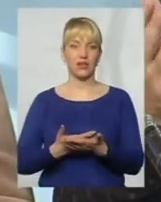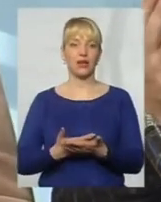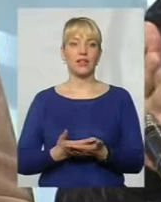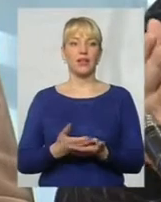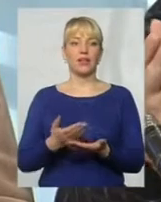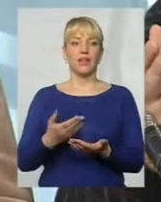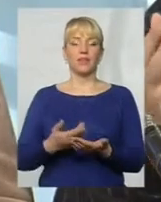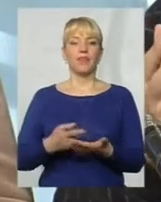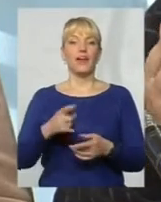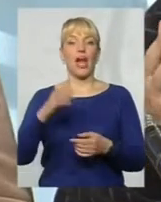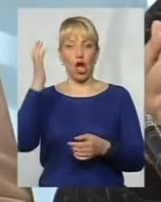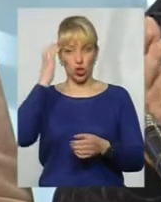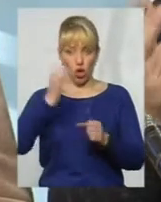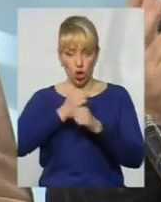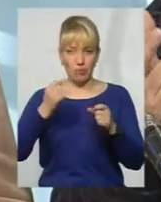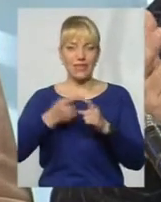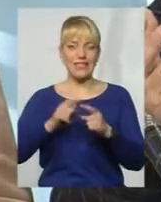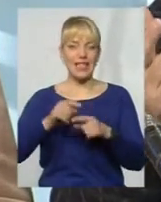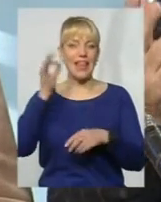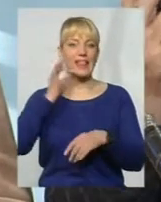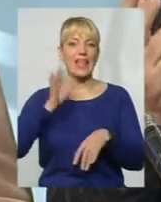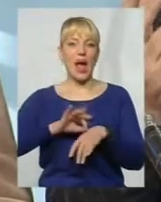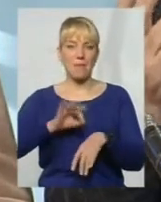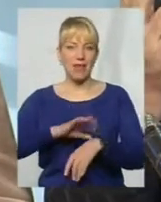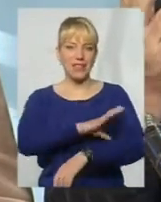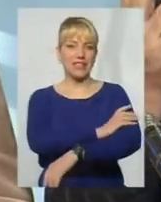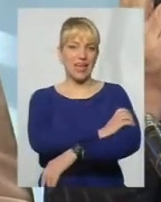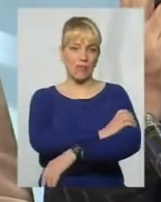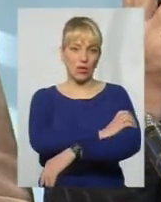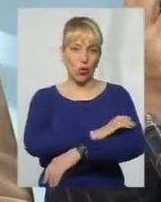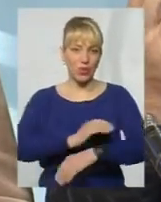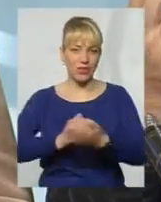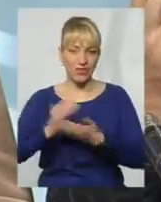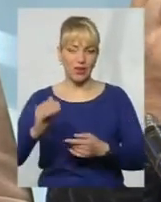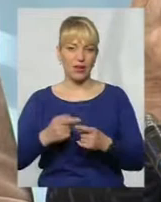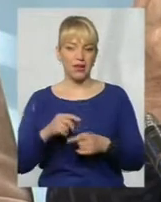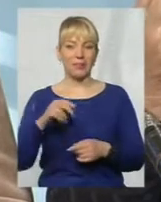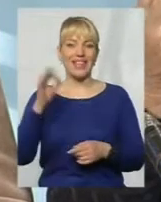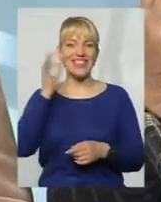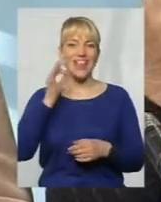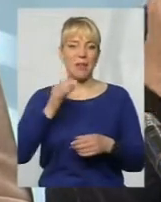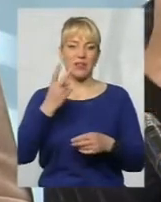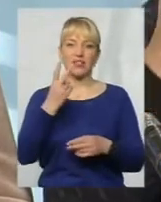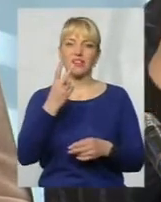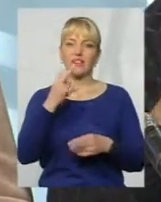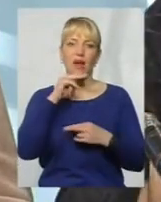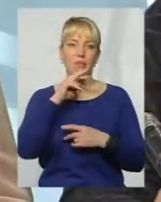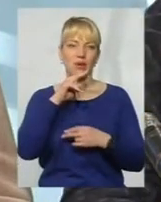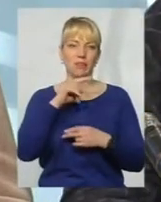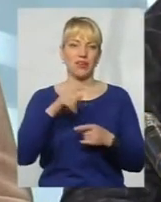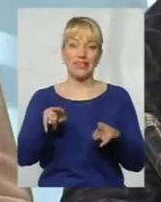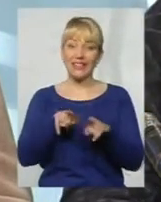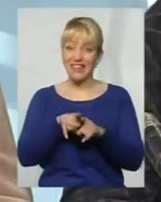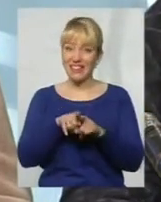Чорнобилі це гіпертонік, діабетик, для діабету два препарати, ну, там вони так цікаво